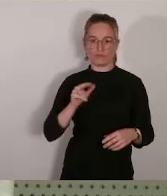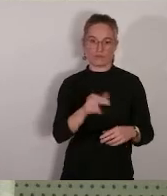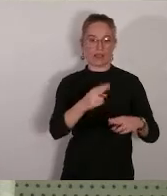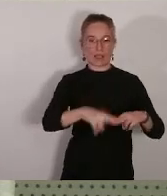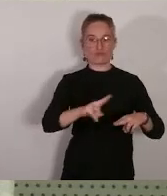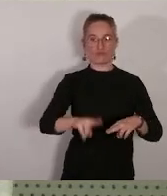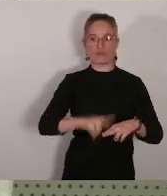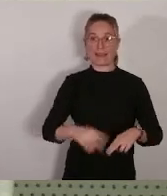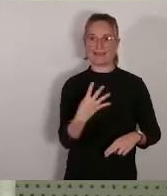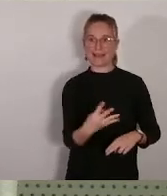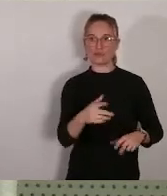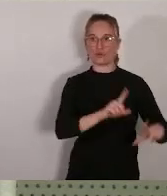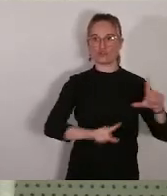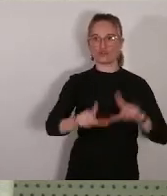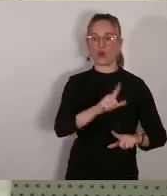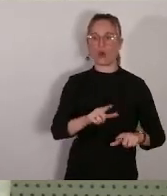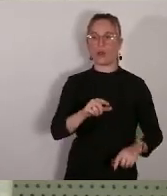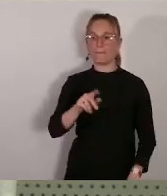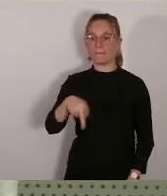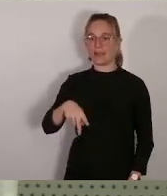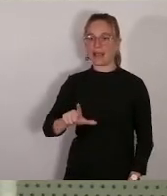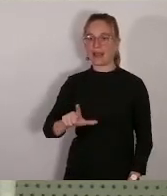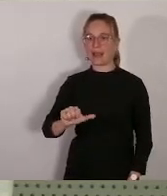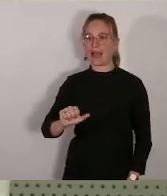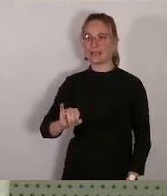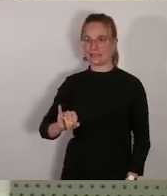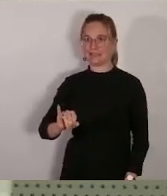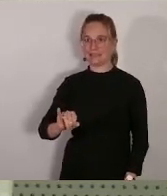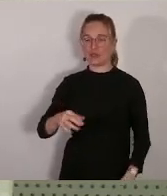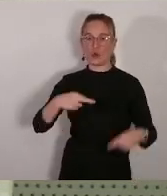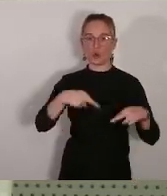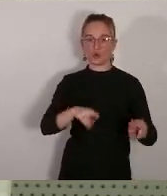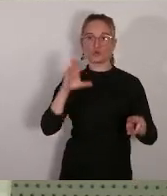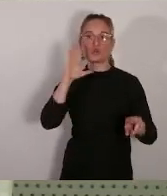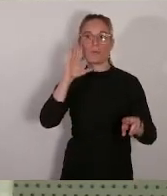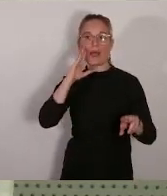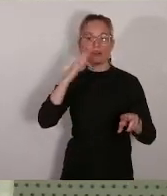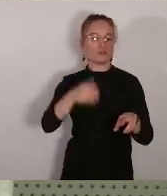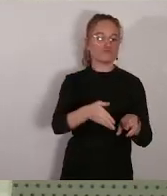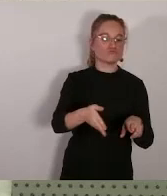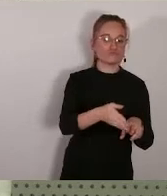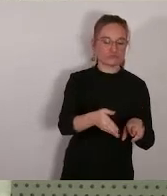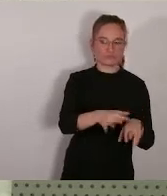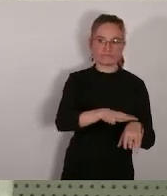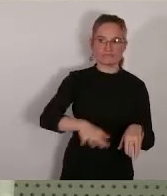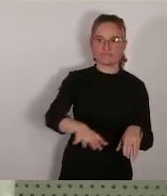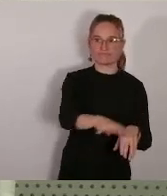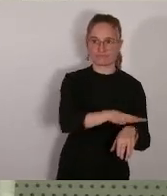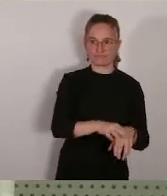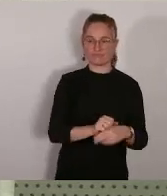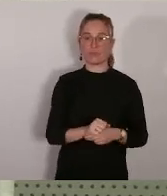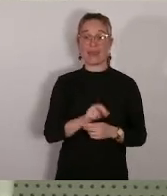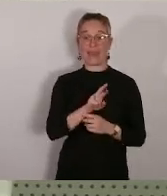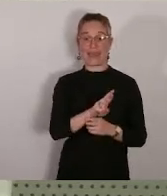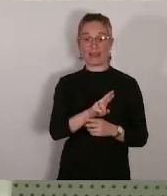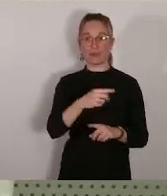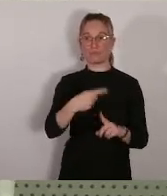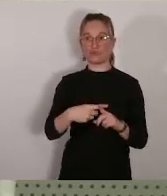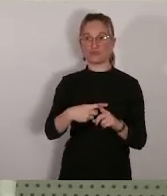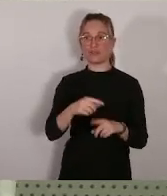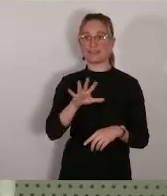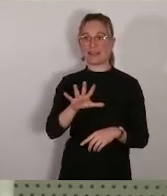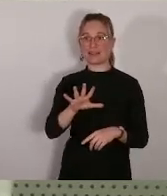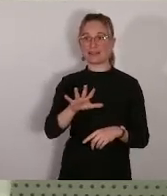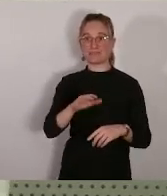entre la rue Méolant et la rue d'Aubagne on ne peut que s'en féliciter et qui va restructurer un R5 en 4T2 il faut souligner qu'étant